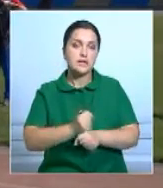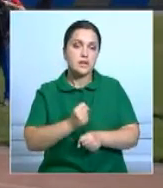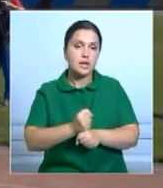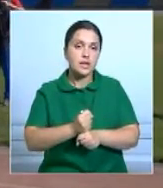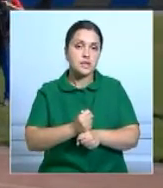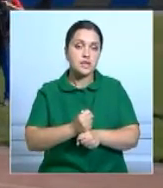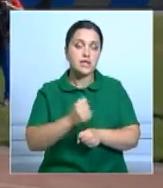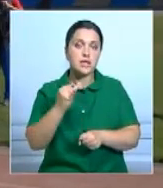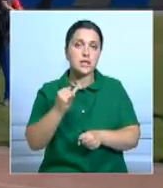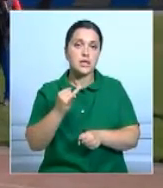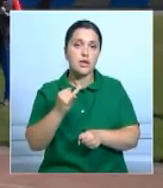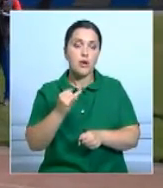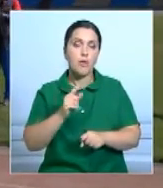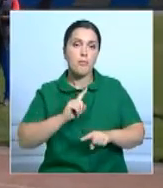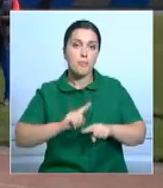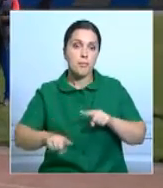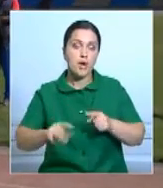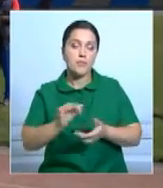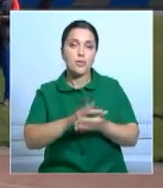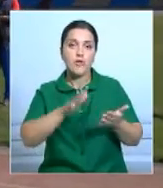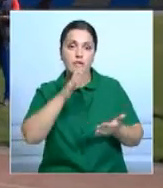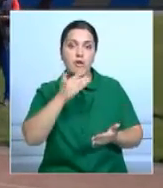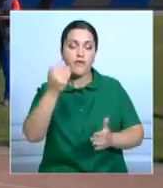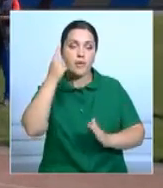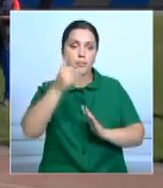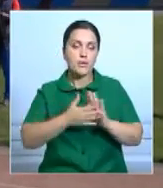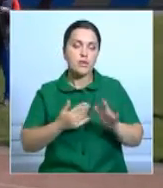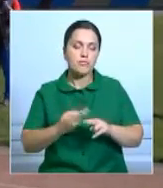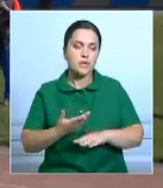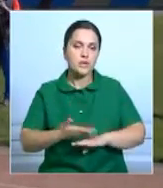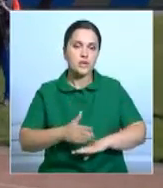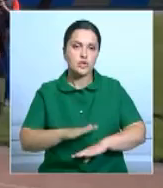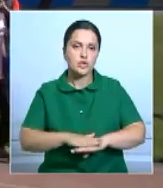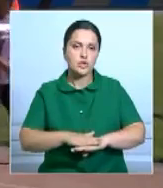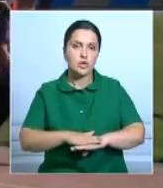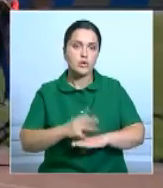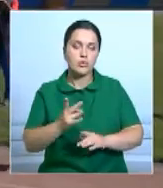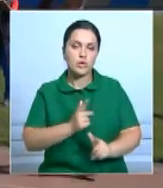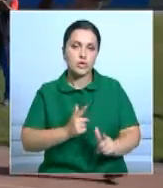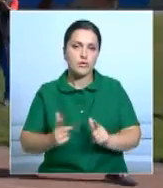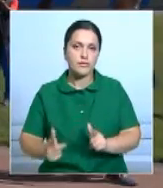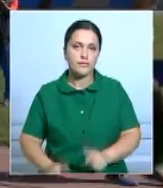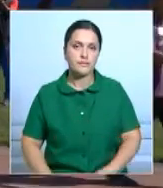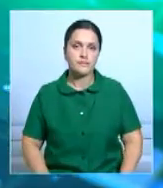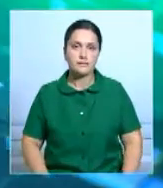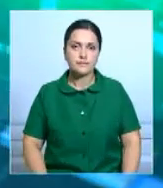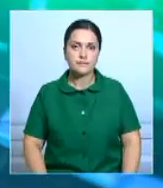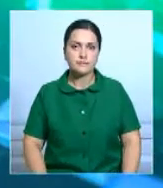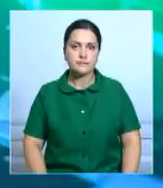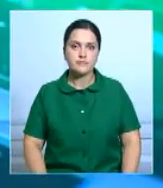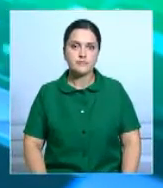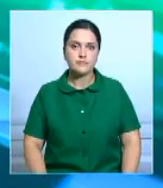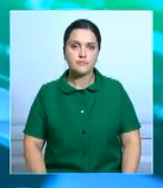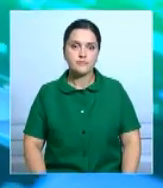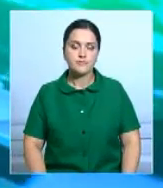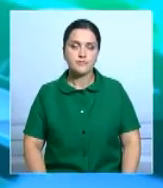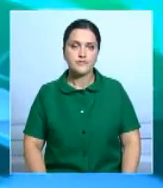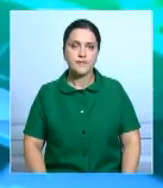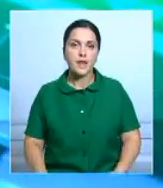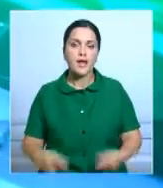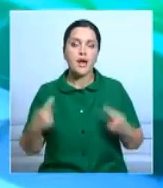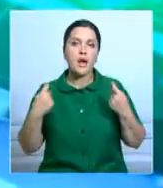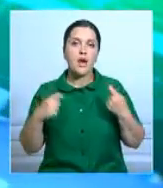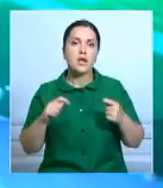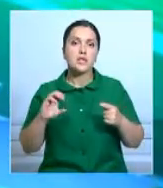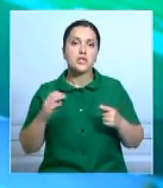на одном дыхании, продолжительное время, вы понимаете, что это не так просто. Поэтому нужно быть готовым. На аукционе в США